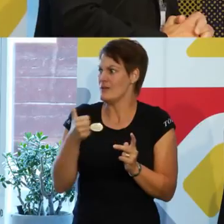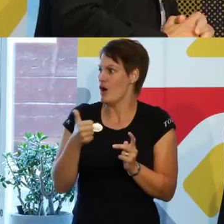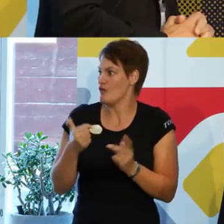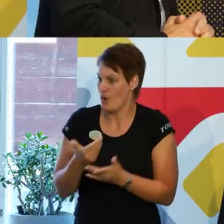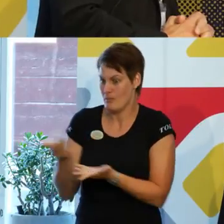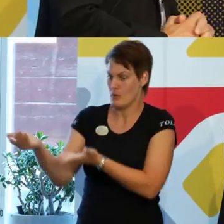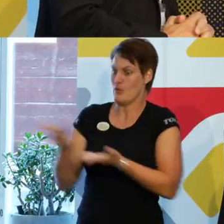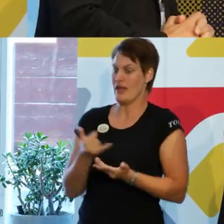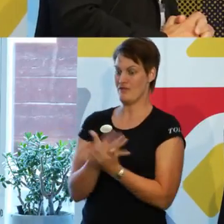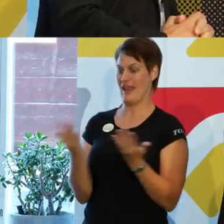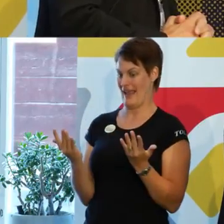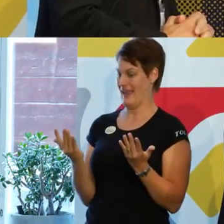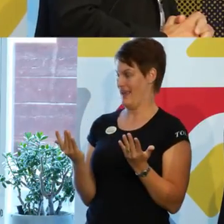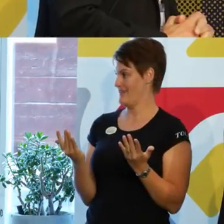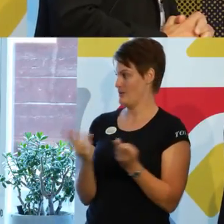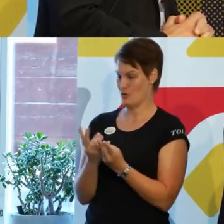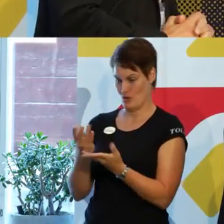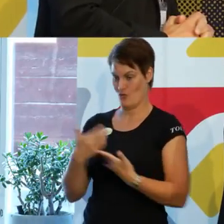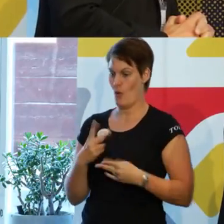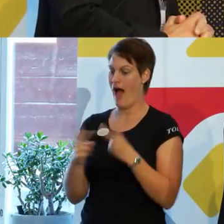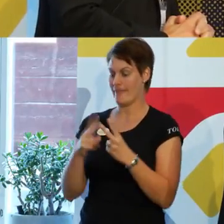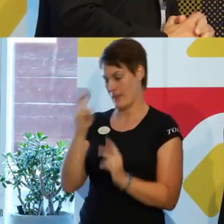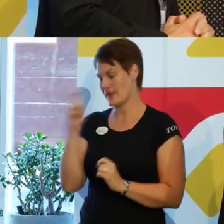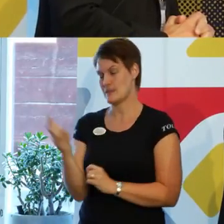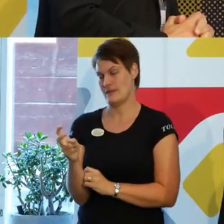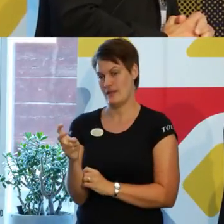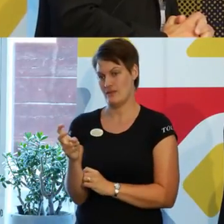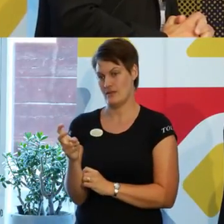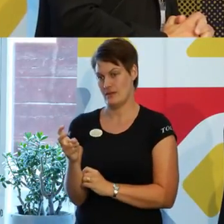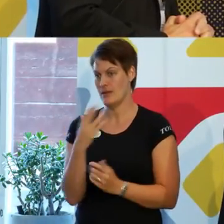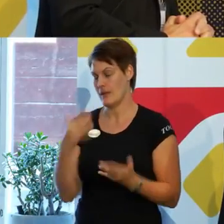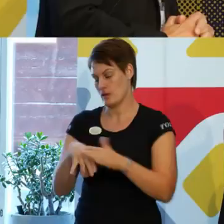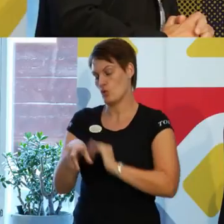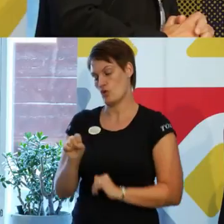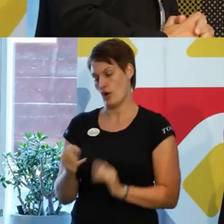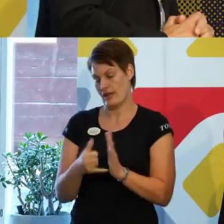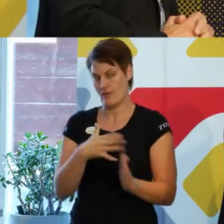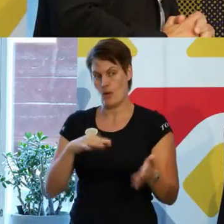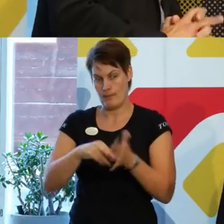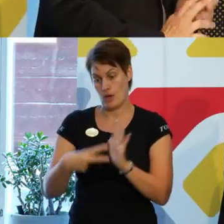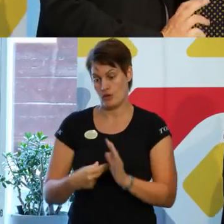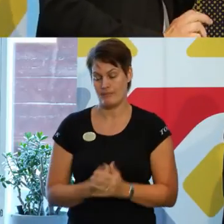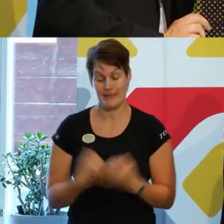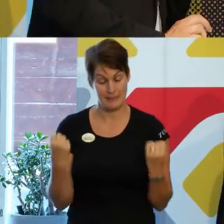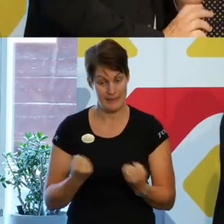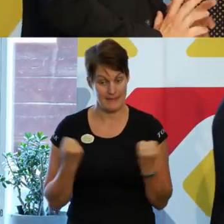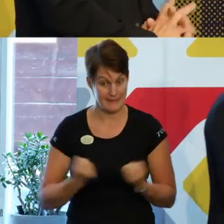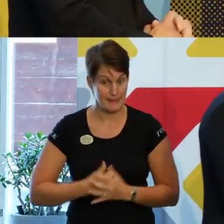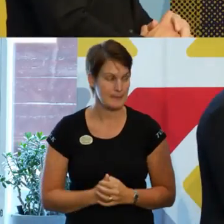fler för att få ett skarpare perspektiv och ett bättre underlag i vår plan. Det är spännande.